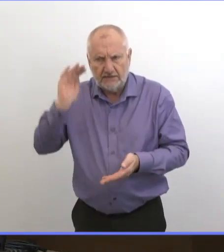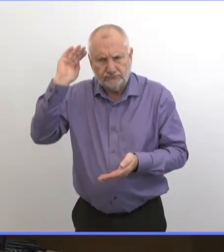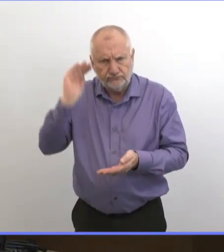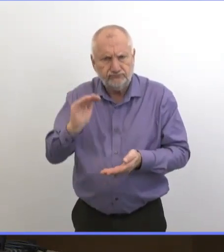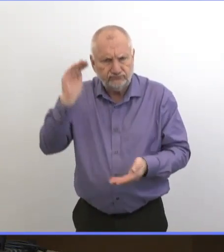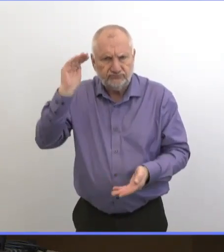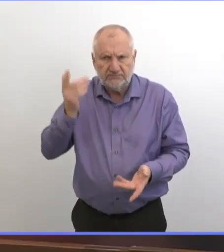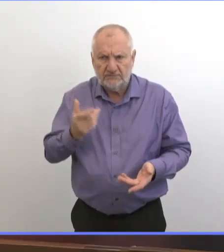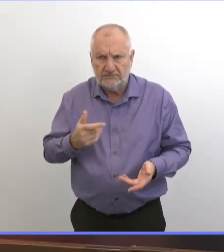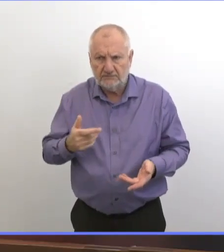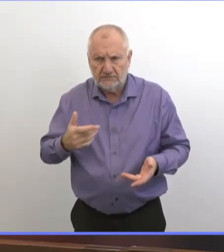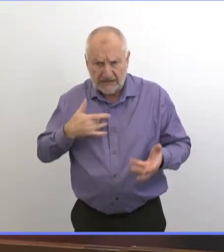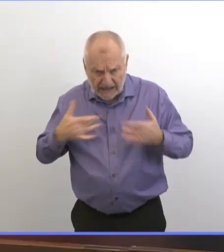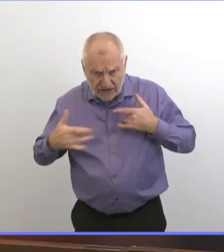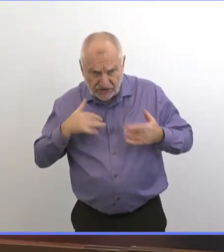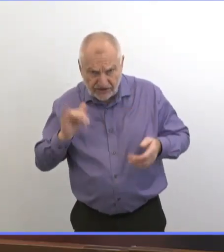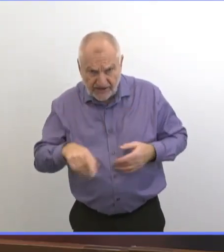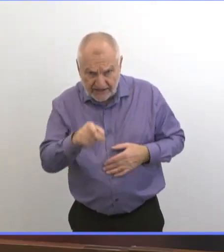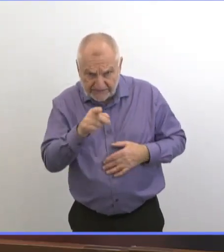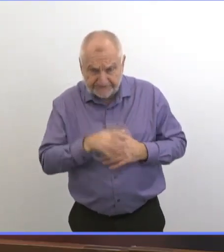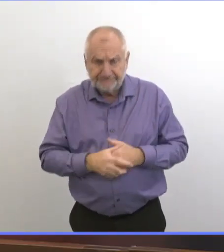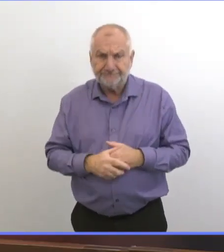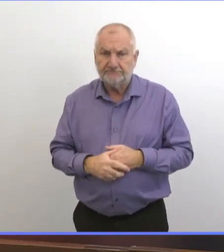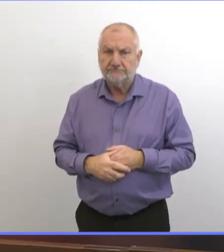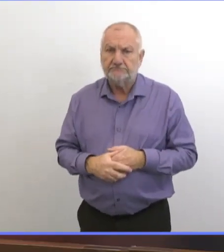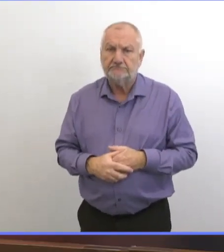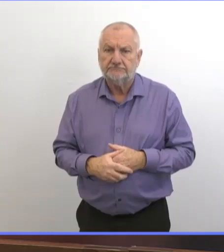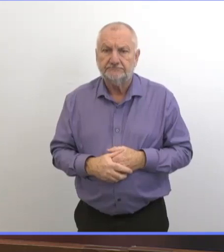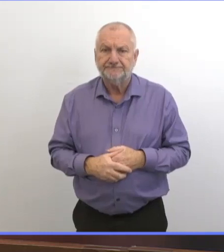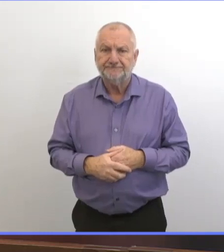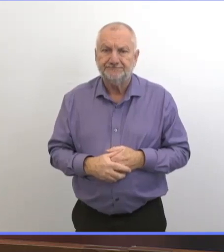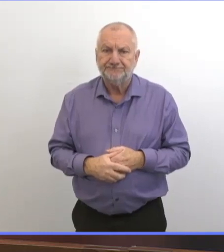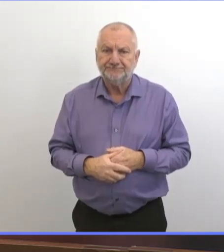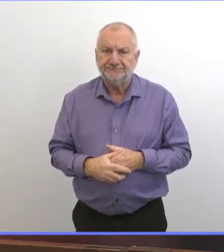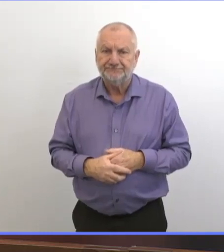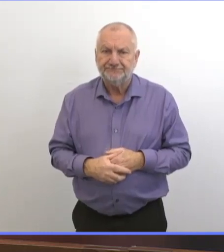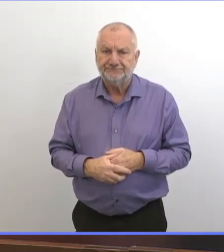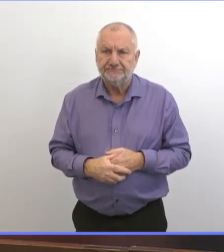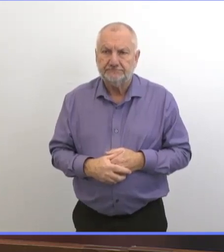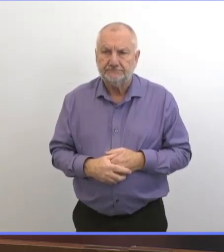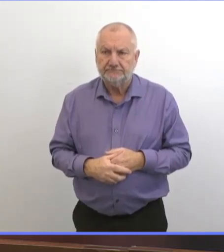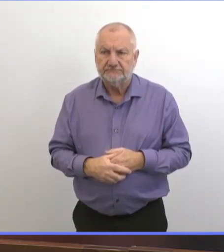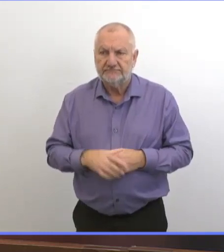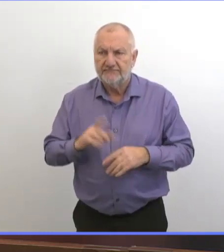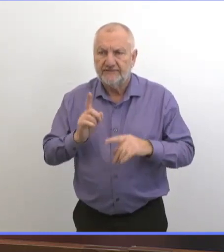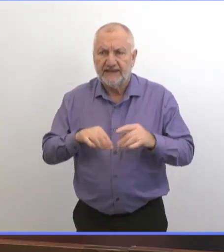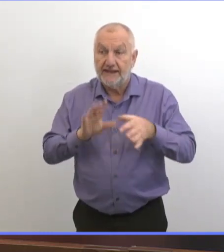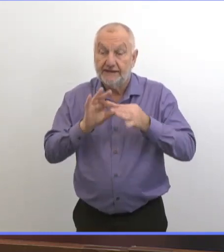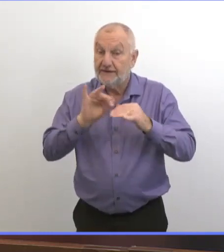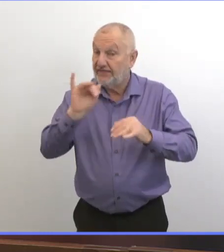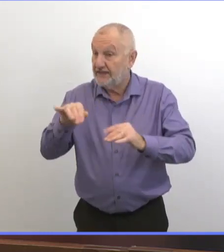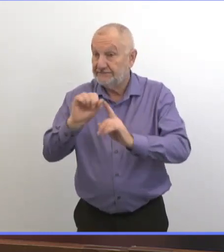inquiète ? Je ne peux pas parler ou commenter à ce sujet. Je n'ai pas les détails